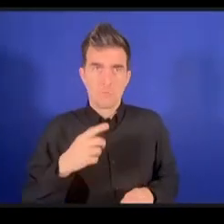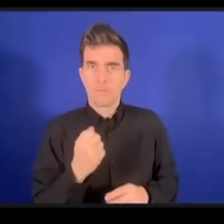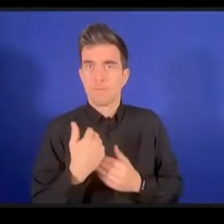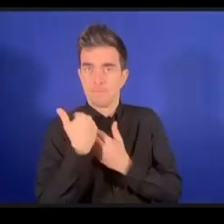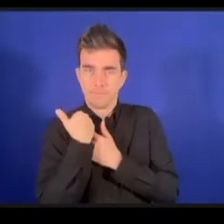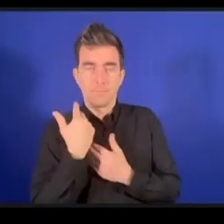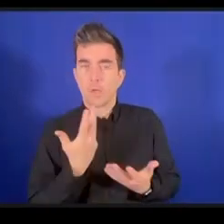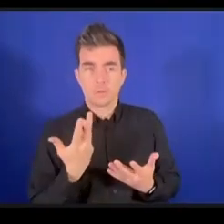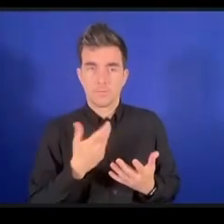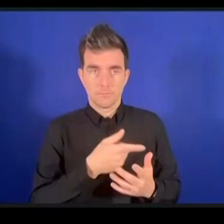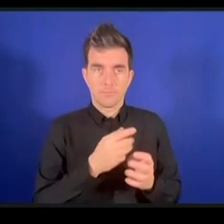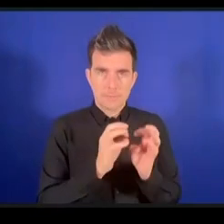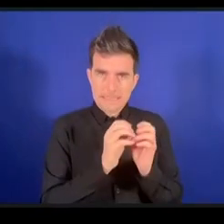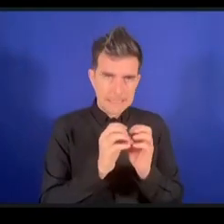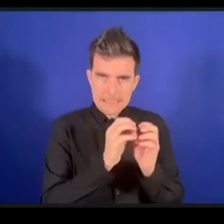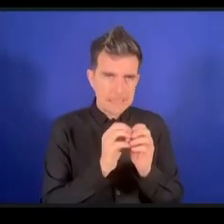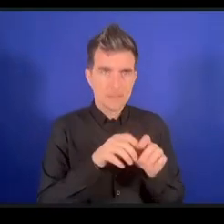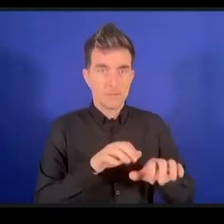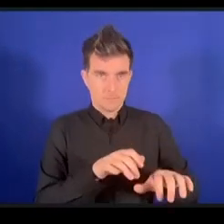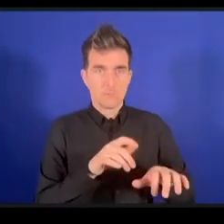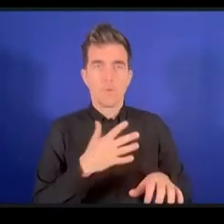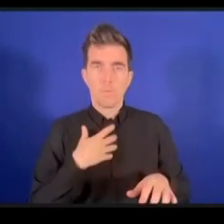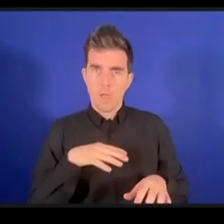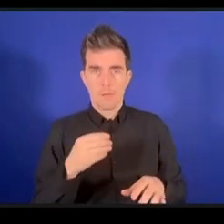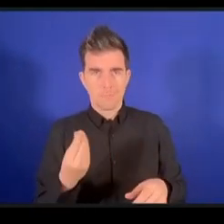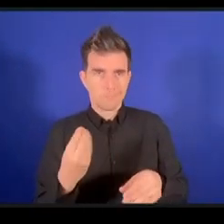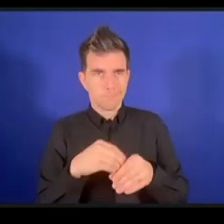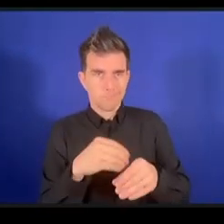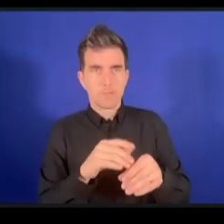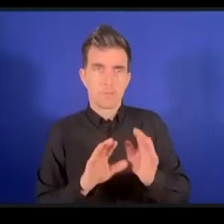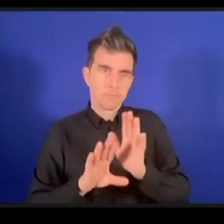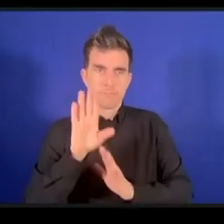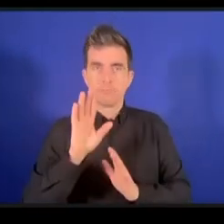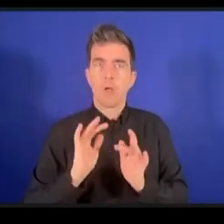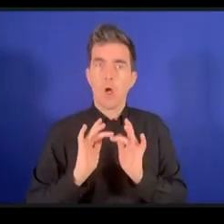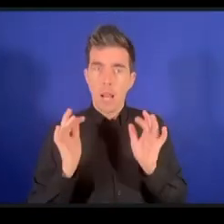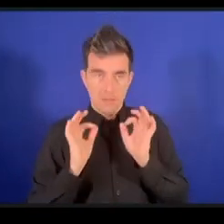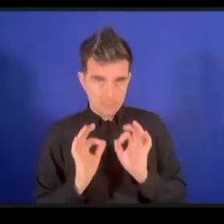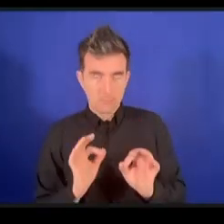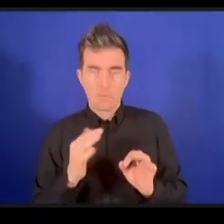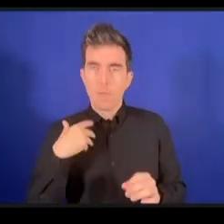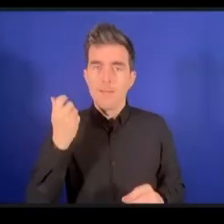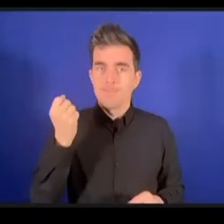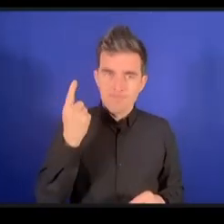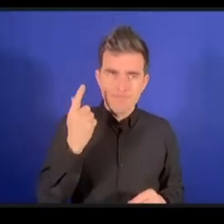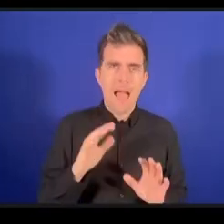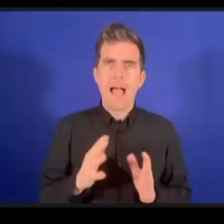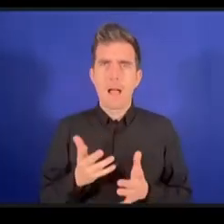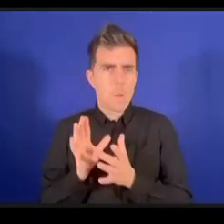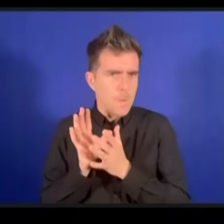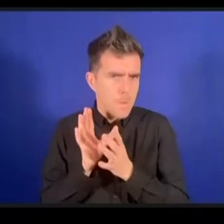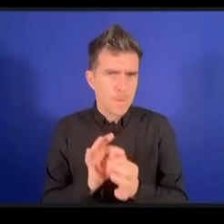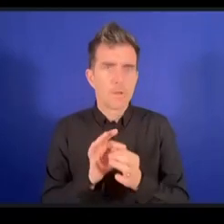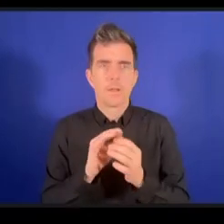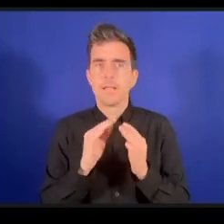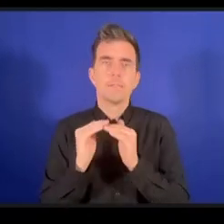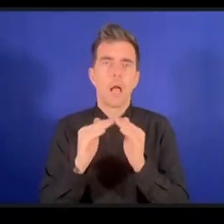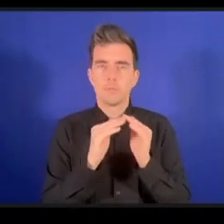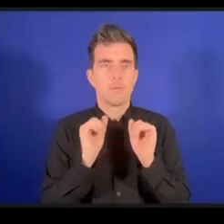وحتى نفهم كيف يمكن أن نطبق المعايير بحيث تصبح